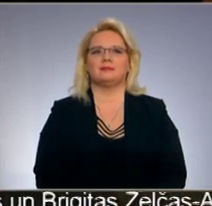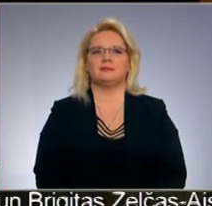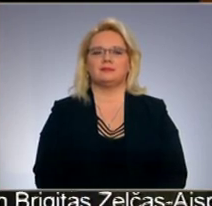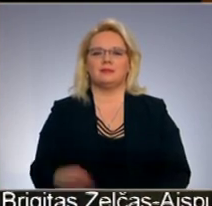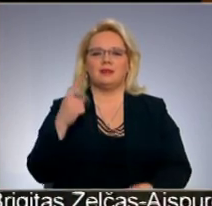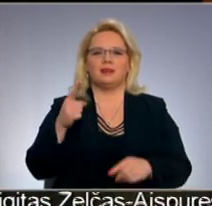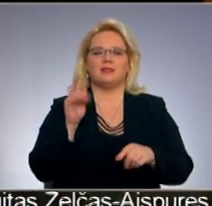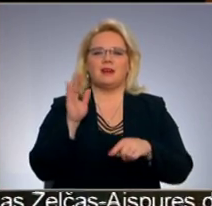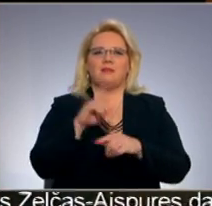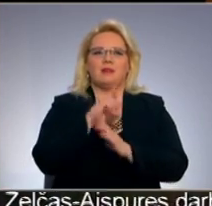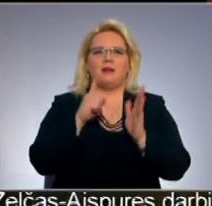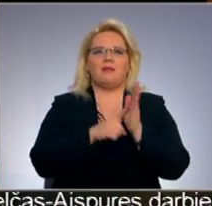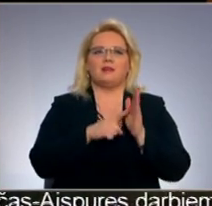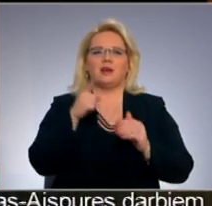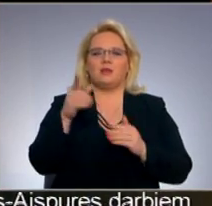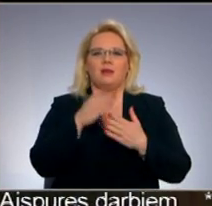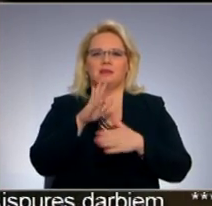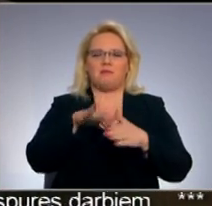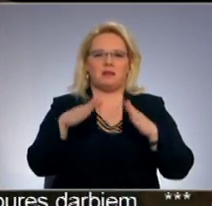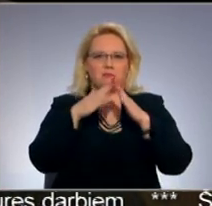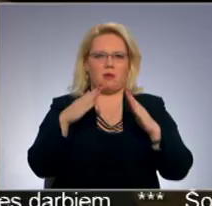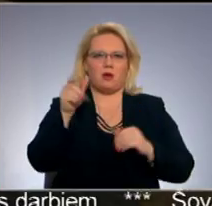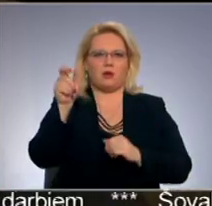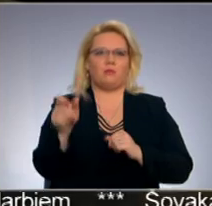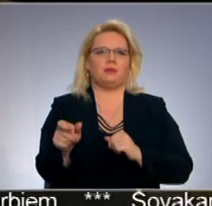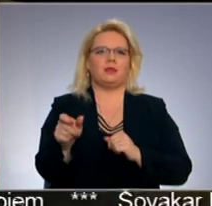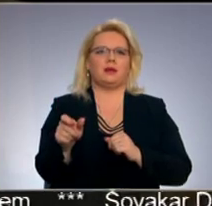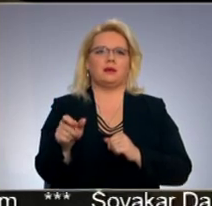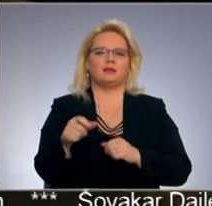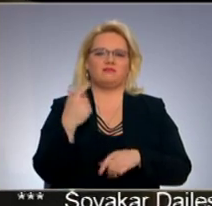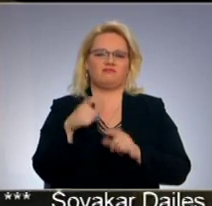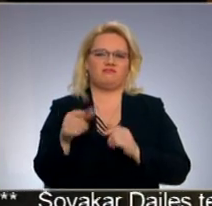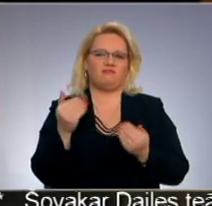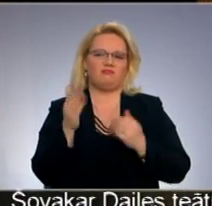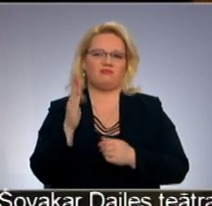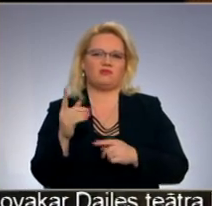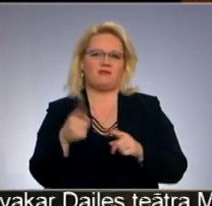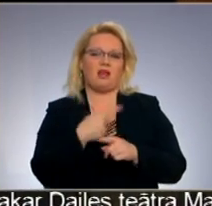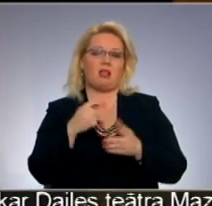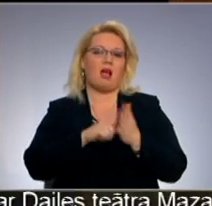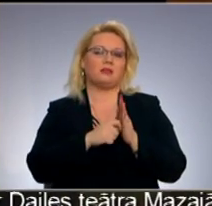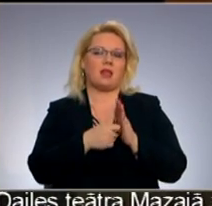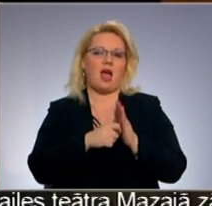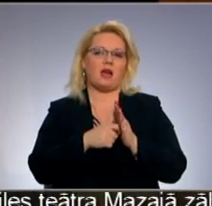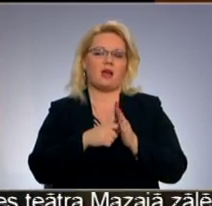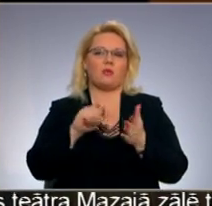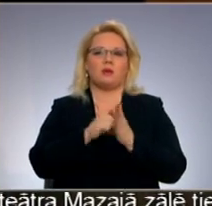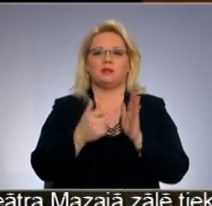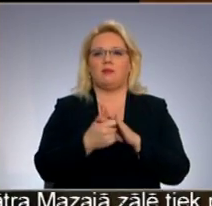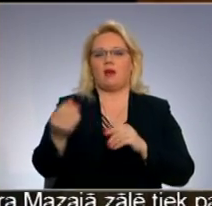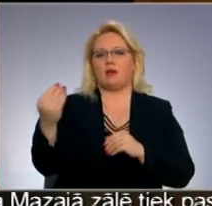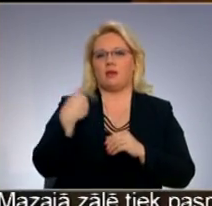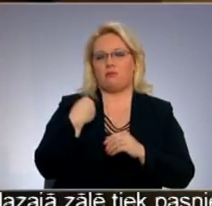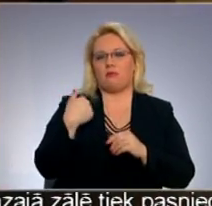viņam pavaicāja kāds bezpajūtnieks. Varbūt jums vēl atslēgnot dzīvokļu iedot, naudu